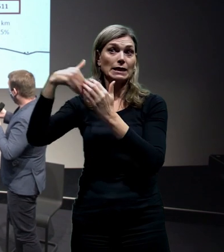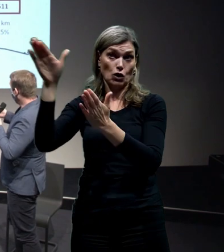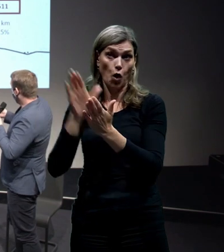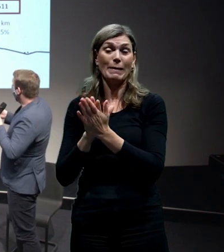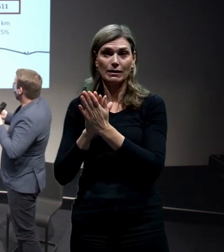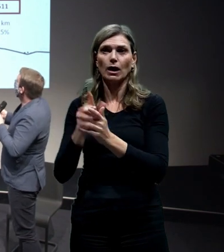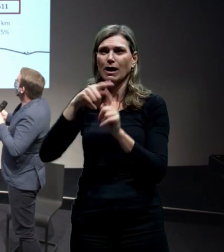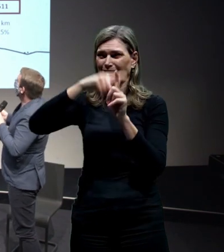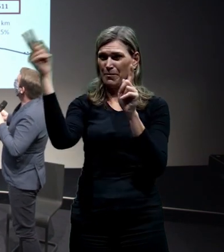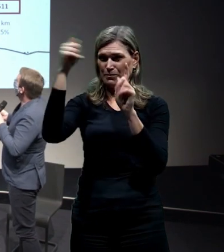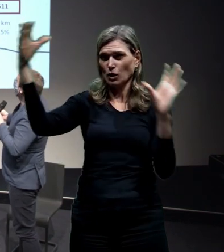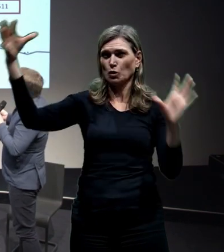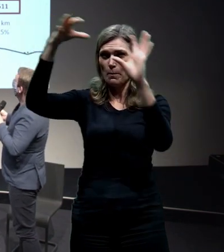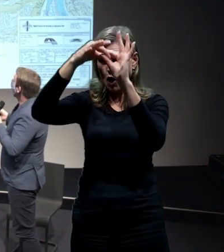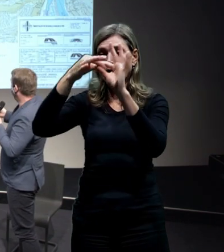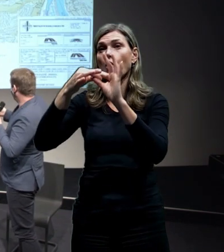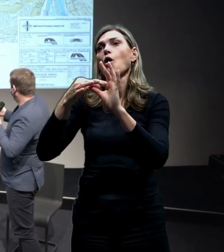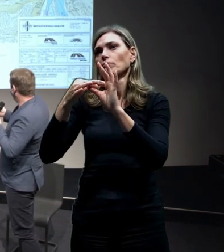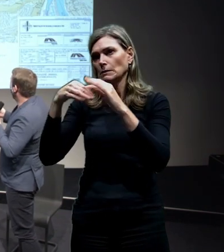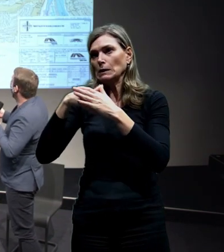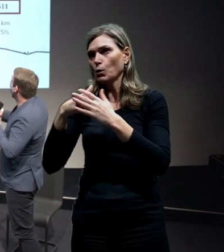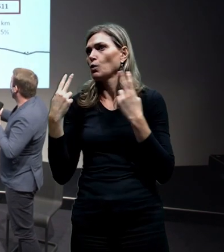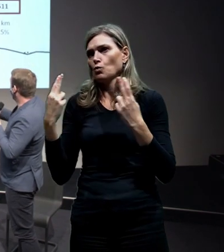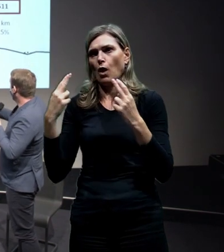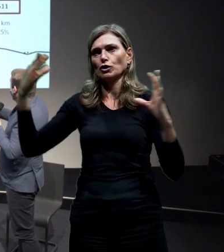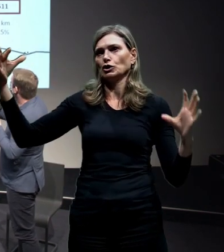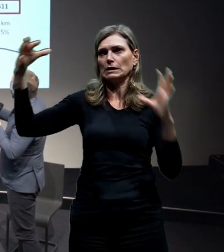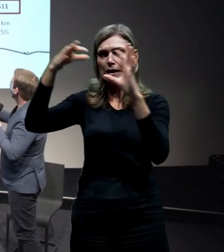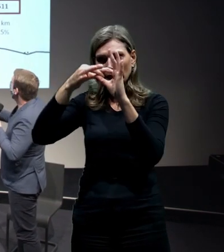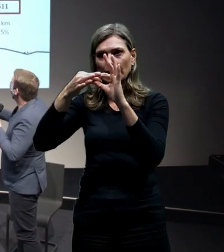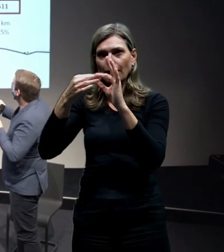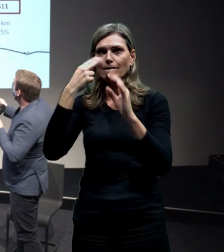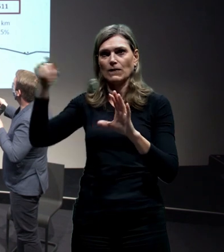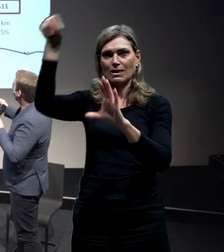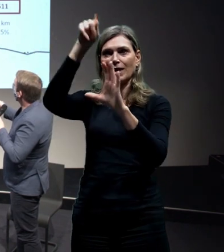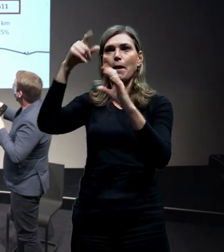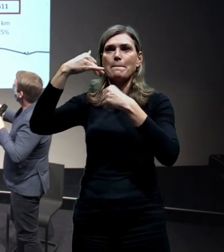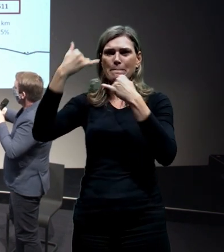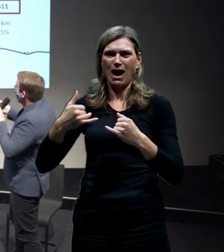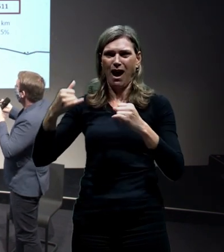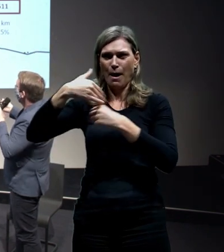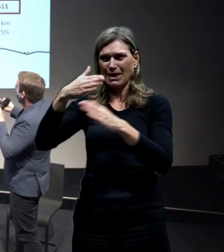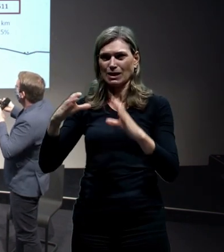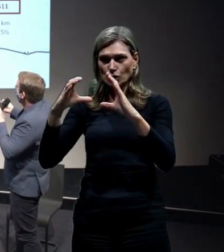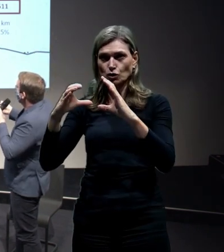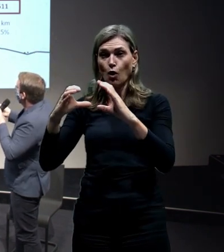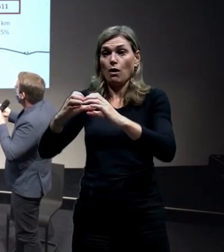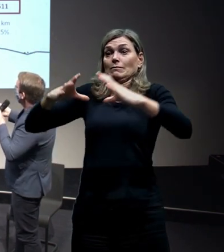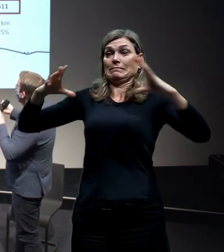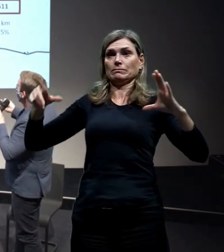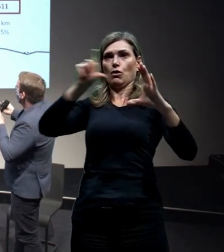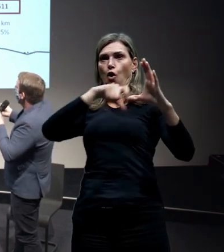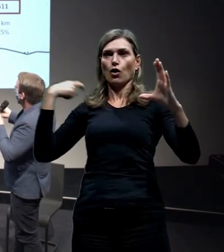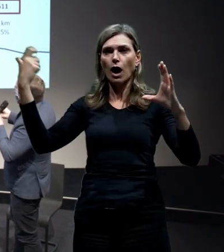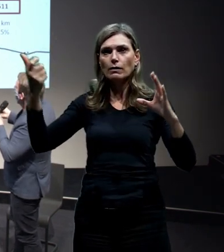velmi důležitá stavba, jak tady vidíte, i ve vztahu k městskému okruhu, k relativně nedávno otevřenému